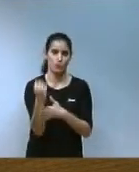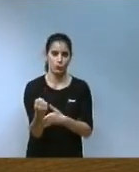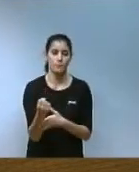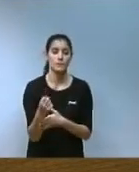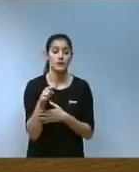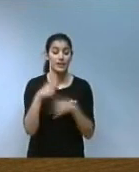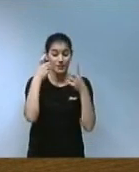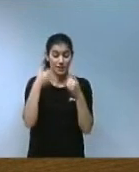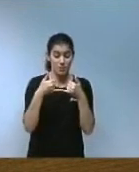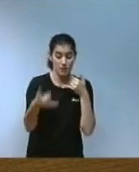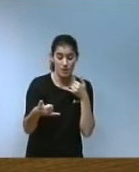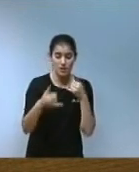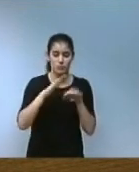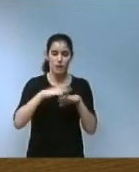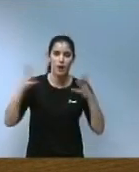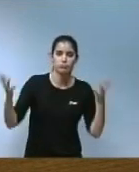instrument per a la transformació